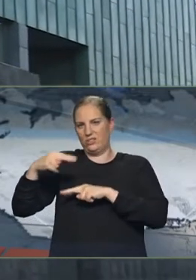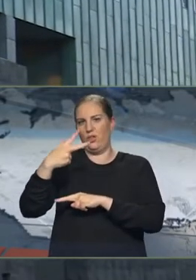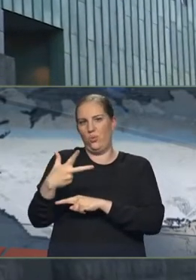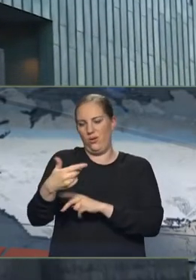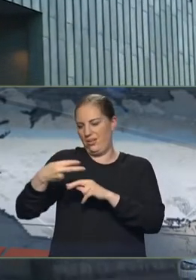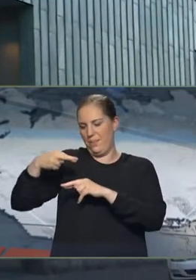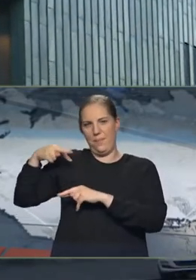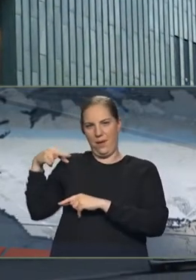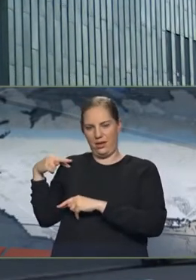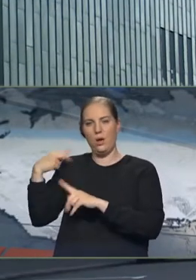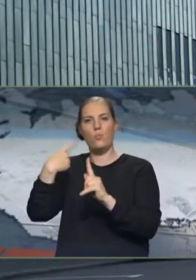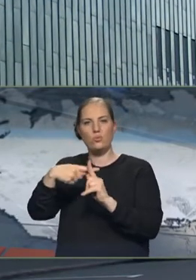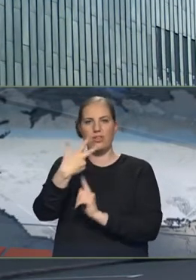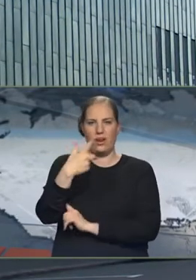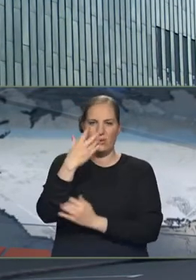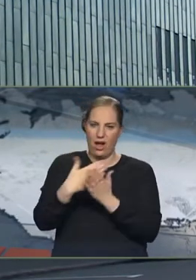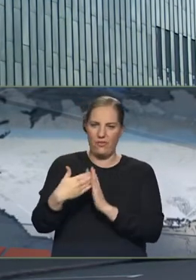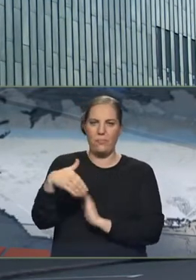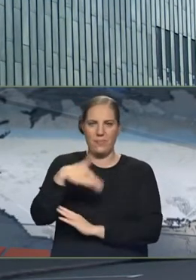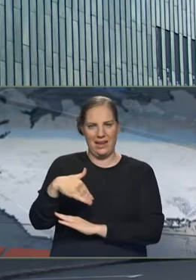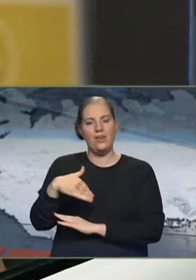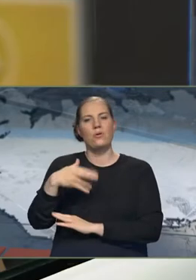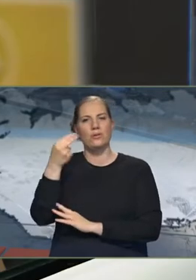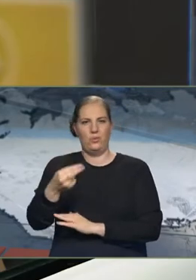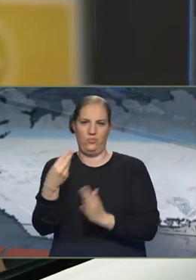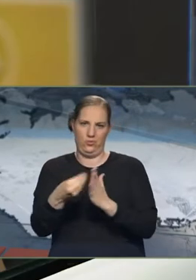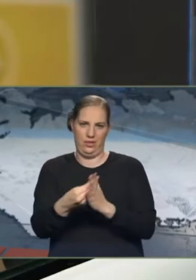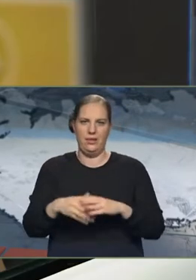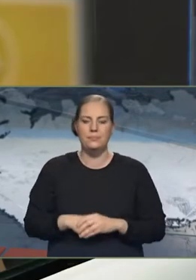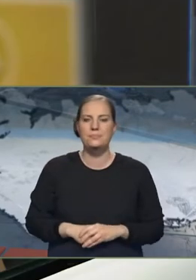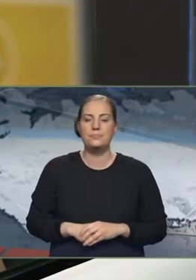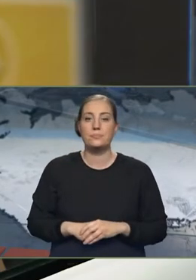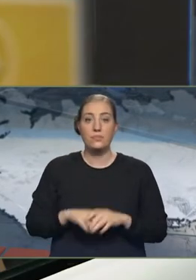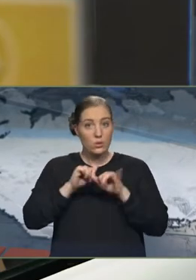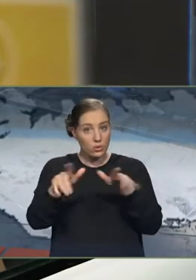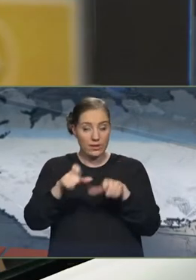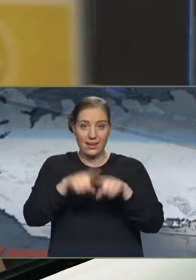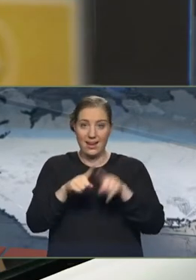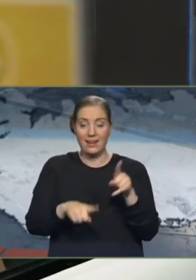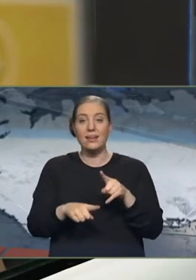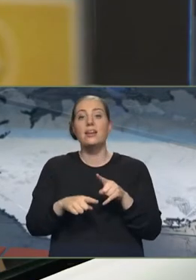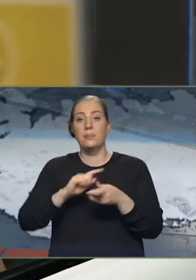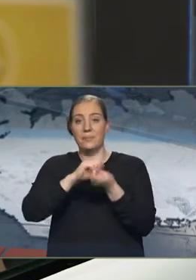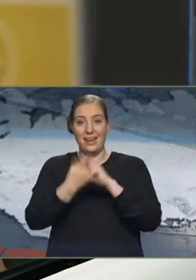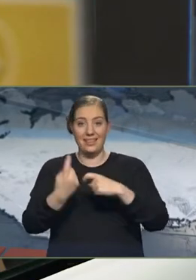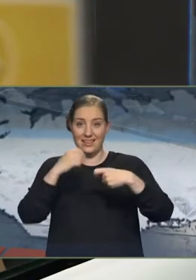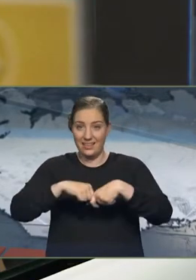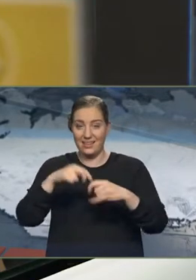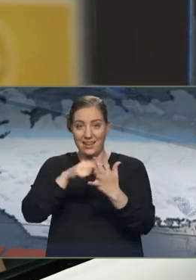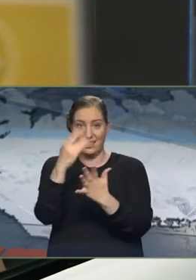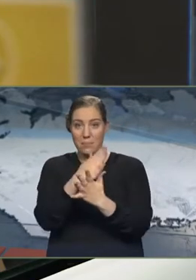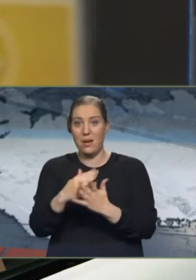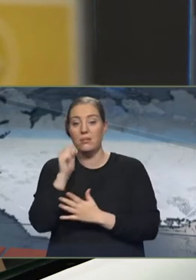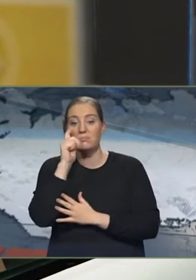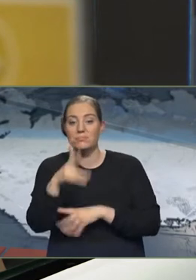og auk þess 3.5 miljón króna í málskostnað. Sóttvartnalækni skilur tilögum að breytingum á landamæra að gerðum á